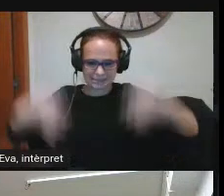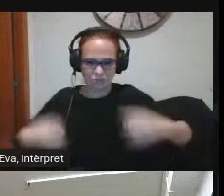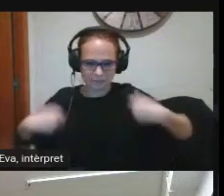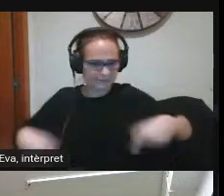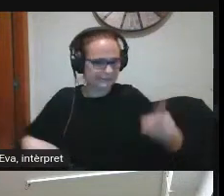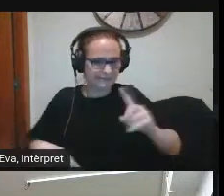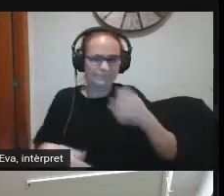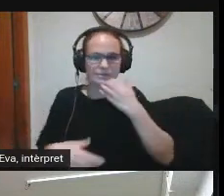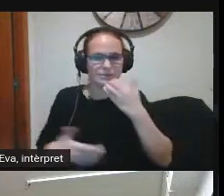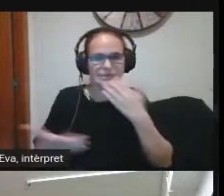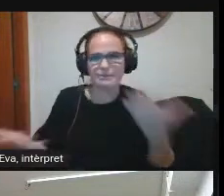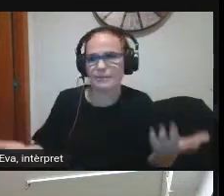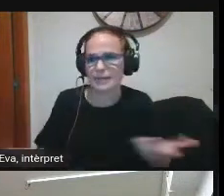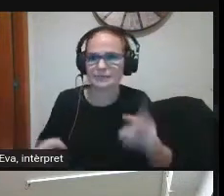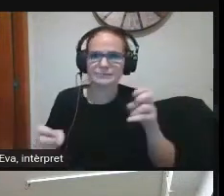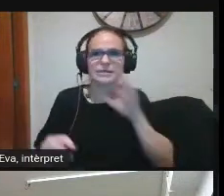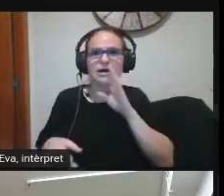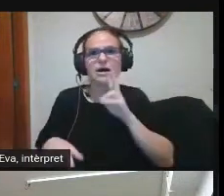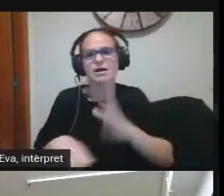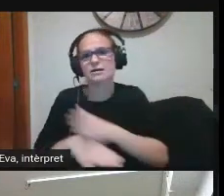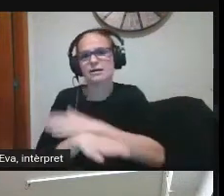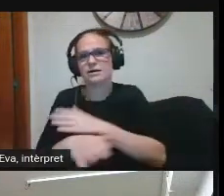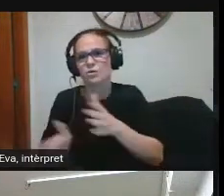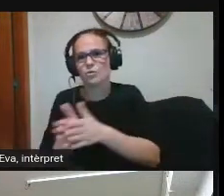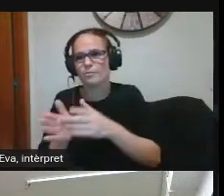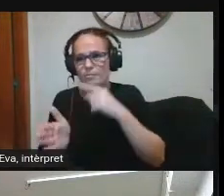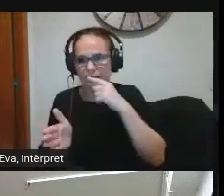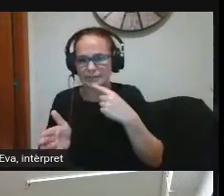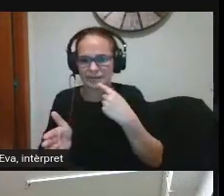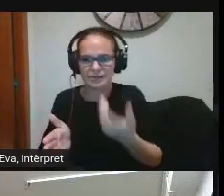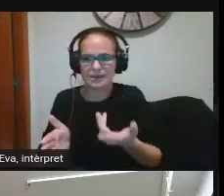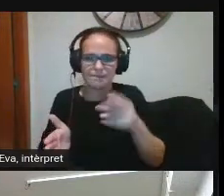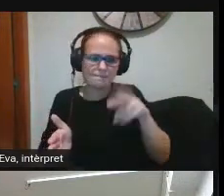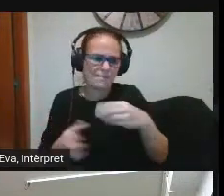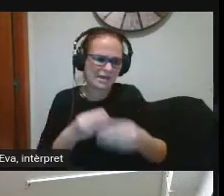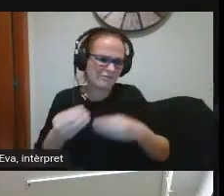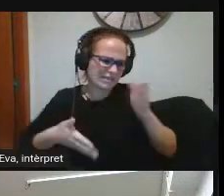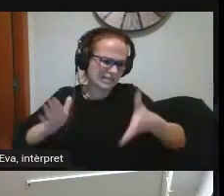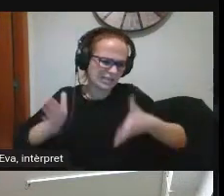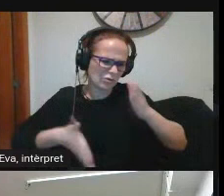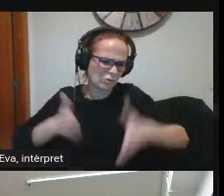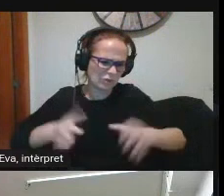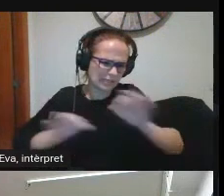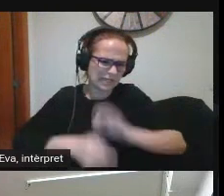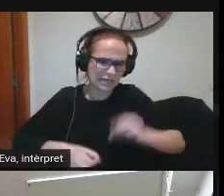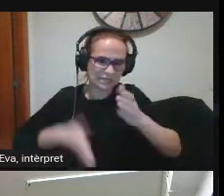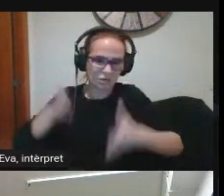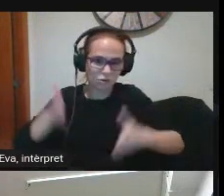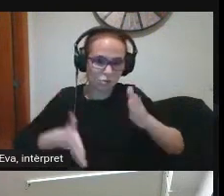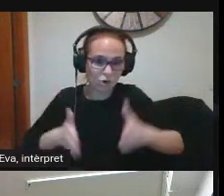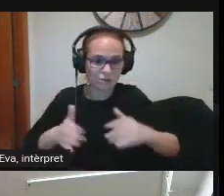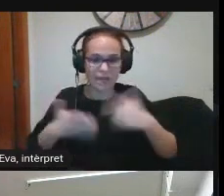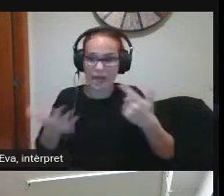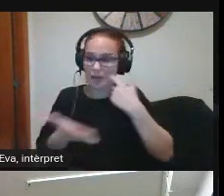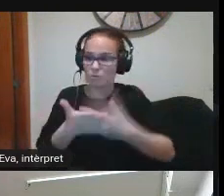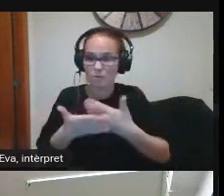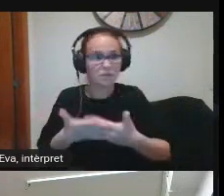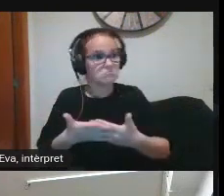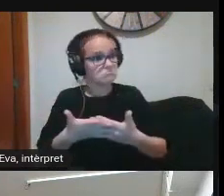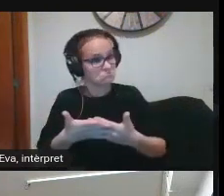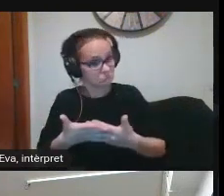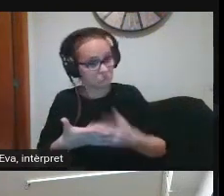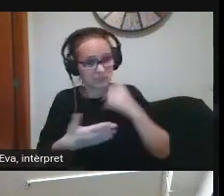per exemple el que comentava el meu company gent que mai havia fet res de robòtica doncs aquesta vegada ho ha provat i a més a més